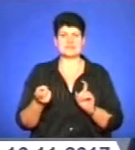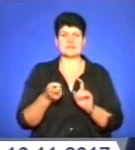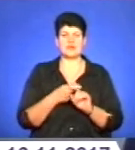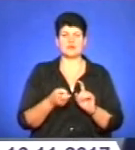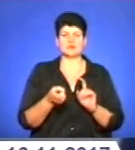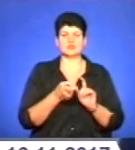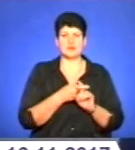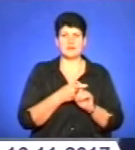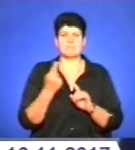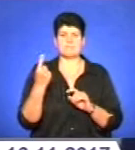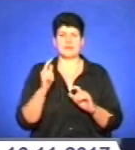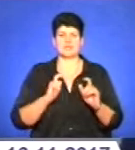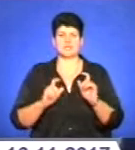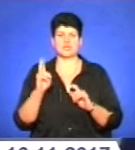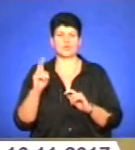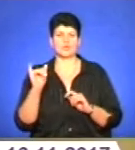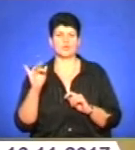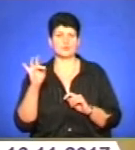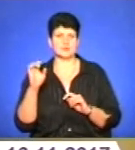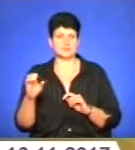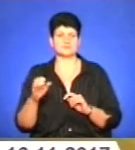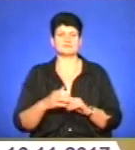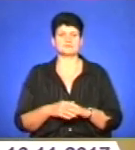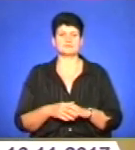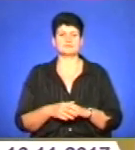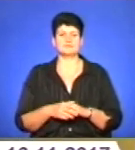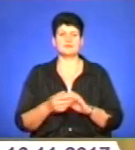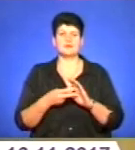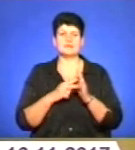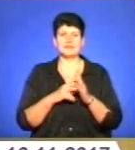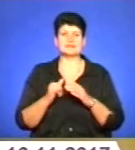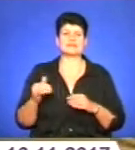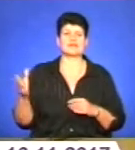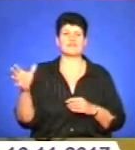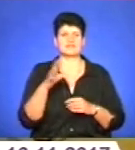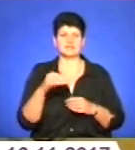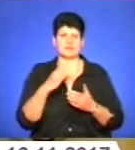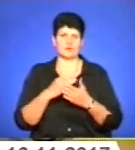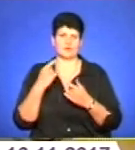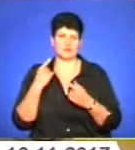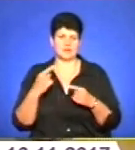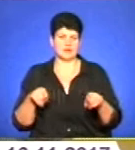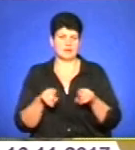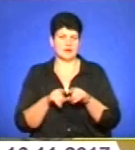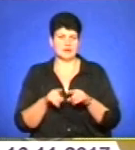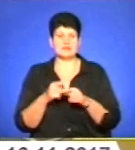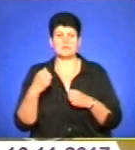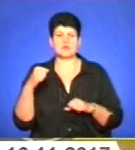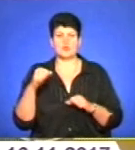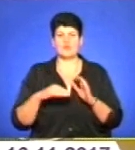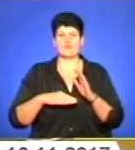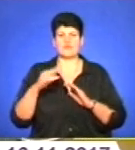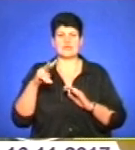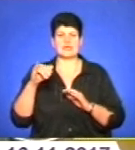перший курс, щоб команда ставала сильнішою. План для всіх є одинаковий, це є перемога у вищій лізі,